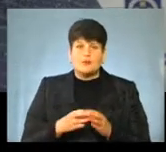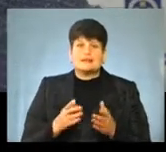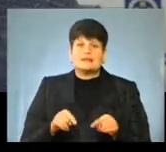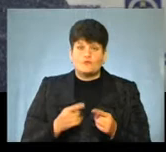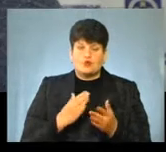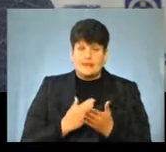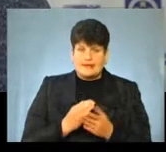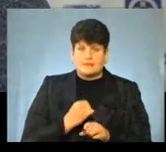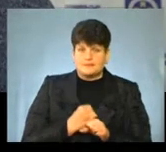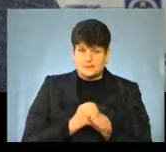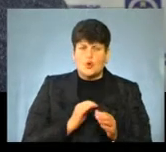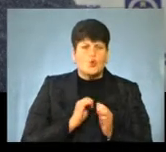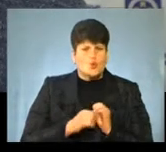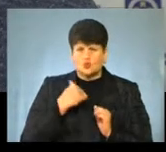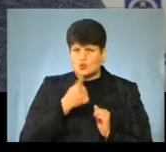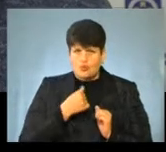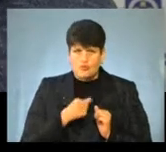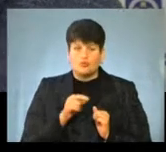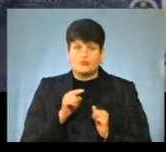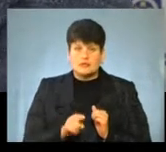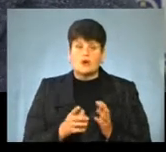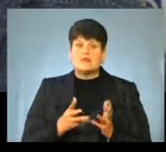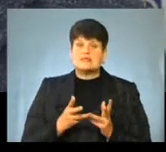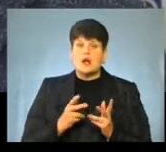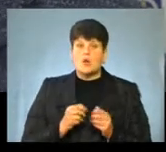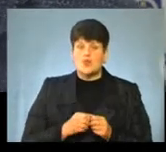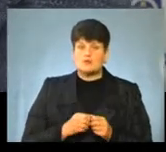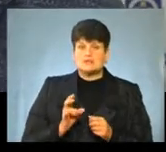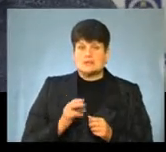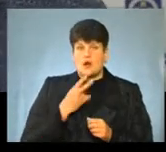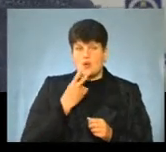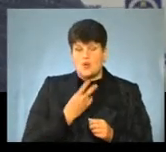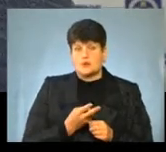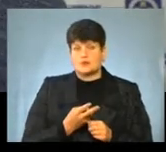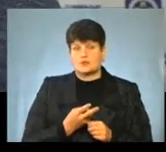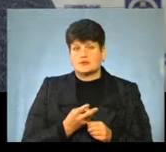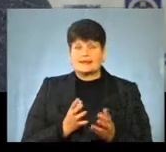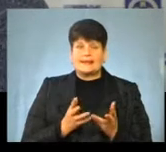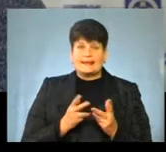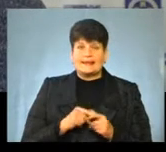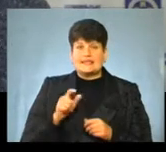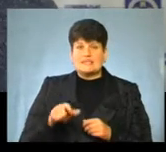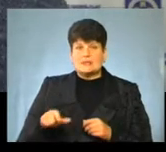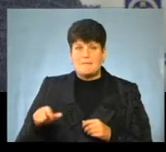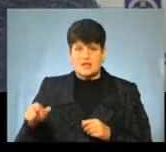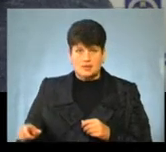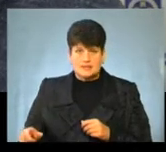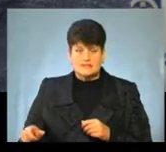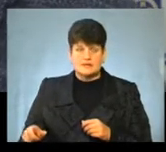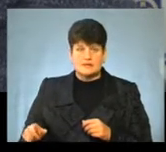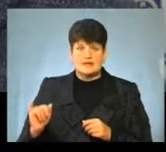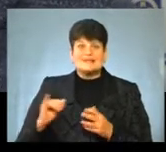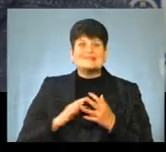створена, діє, кожного року, вона розраховується з огляду на кількість мешканців об'єднані громади